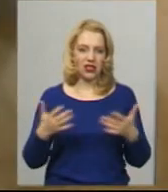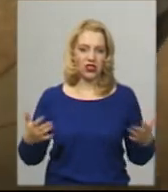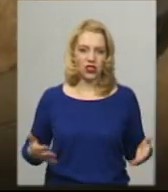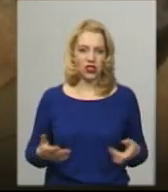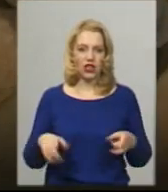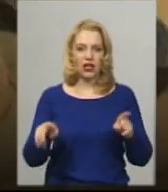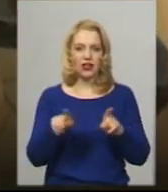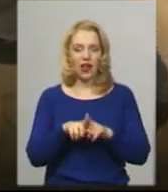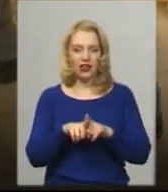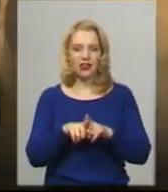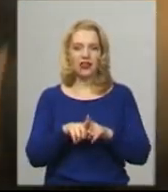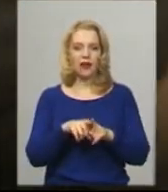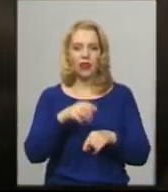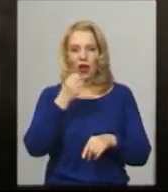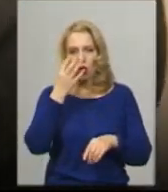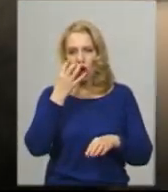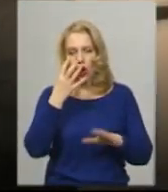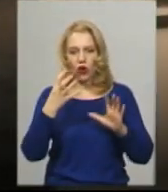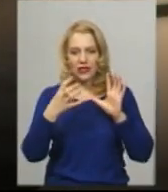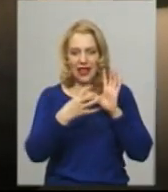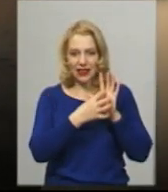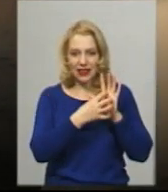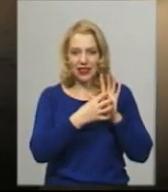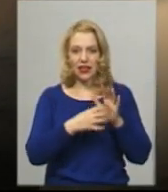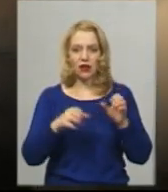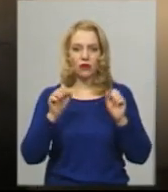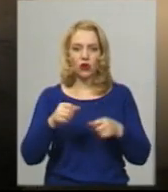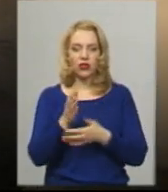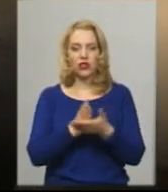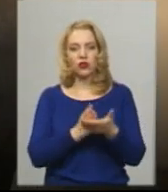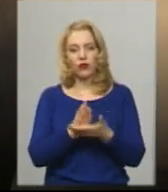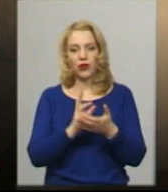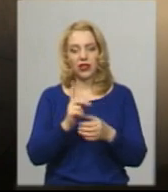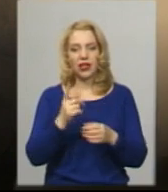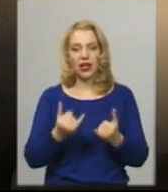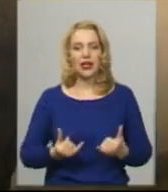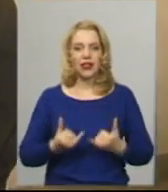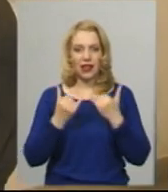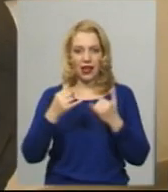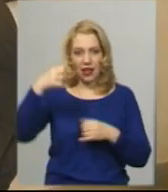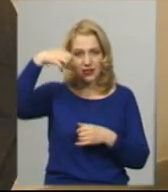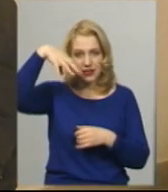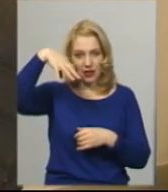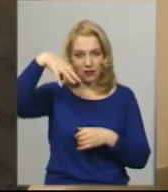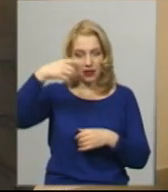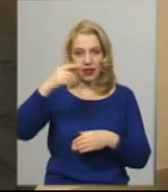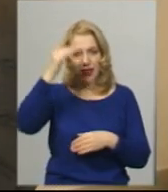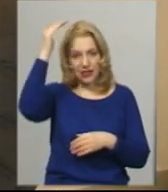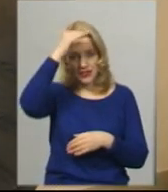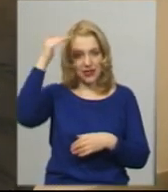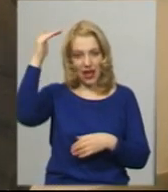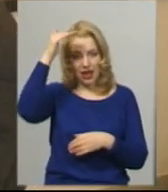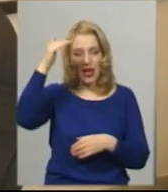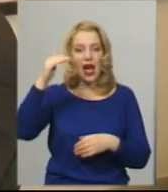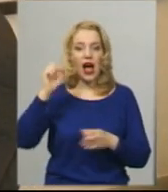розетки, які ми можемо побачити, могли слугувати і пафоном на стелі, а могли бути і